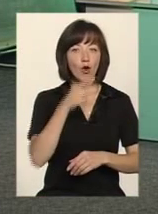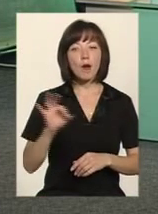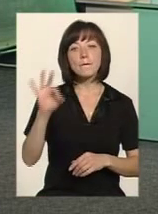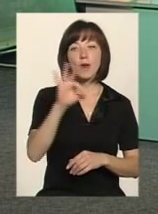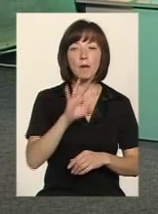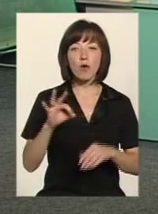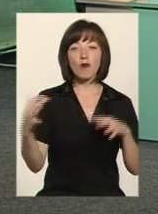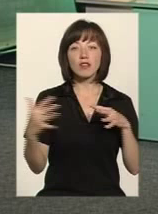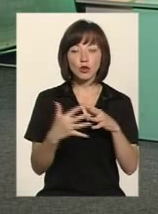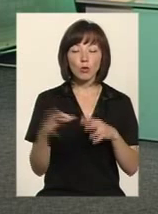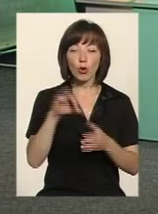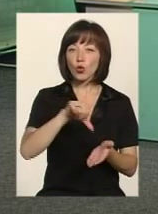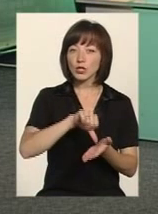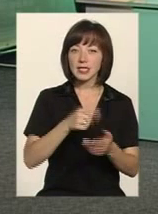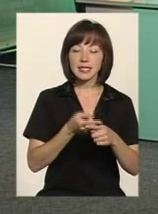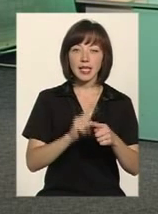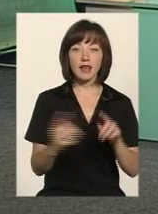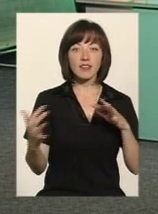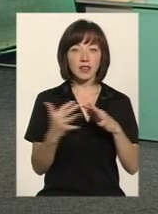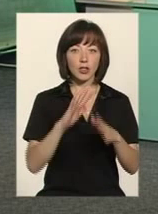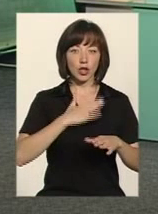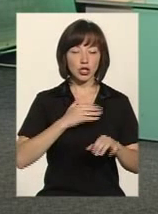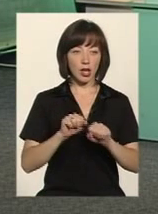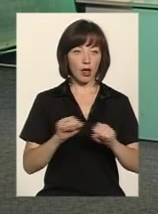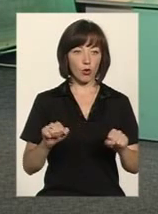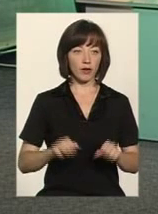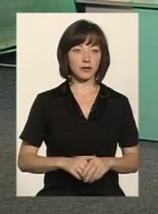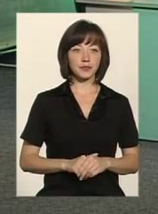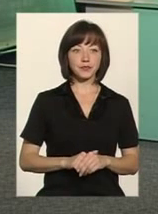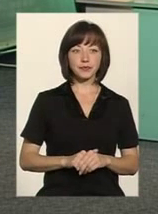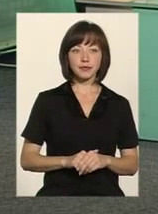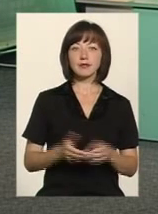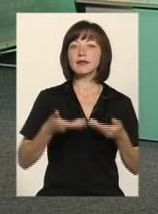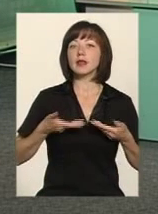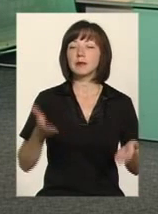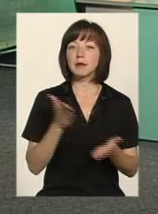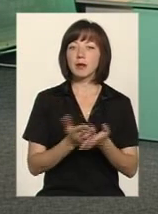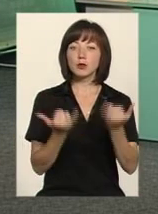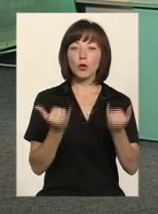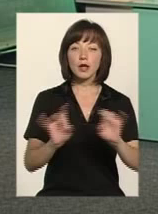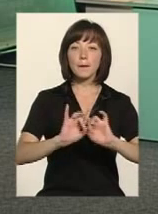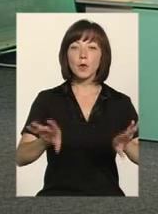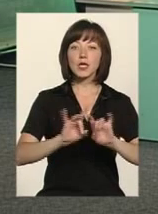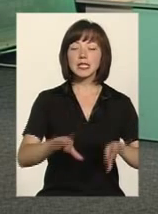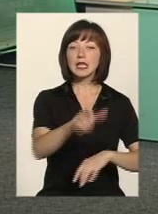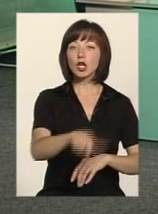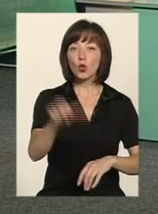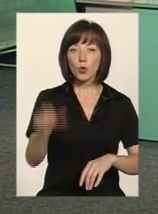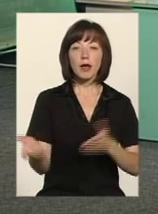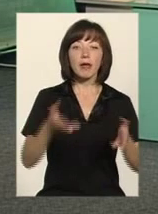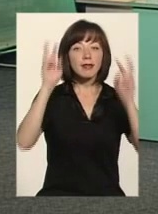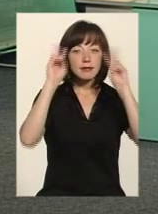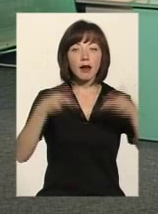про війну і про учасників цієї війни, про наших героїв. Ми маємо сьогодні пояснити ще людям, які, можливо, не